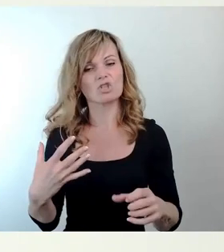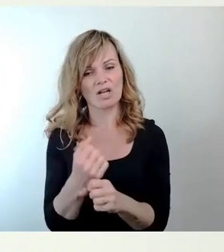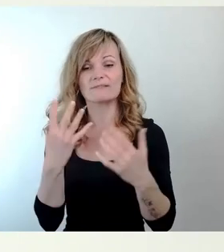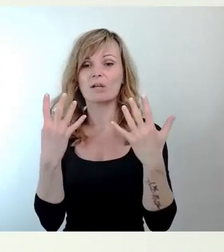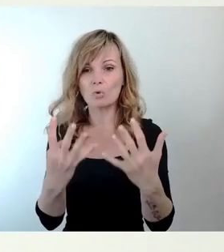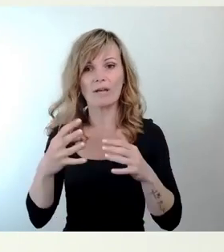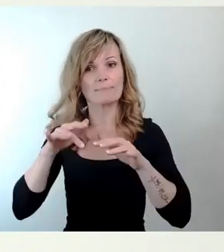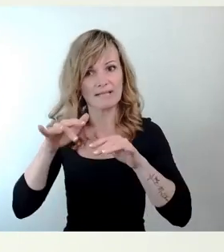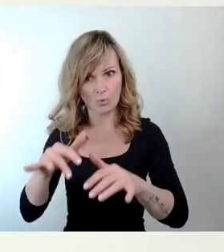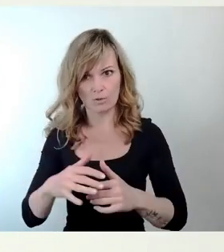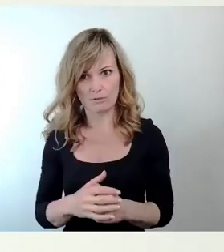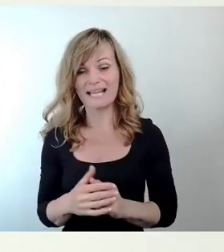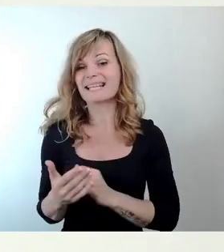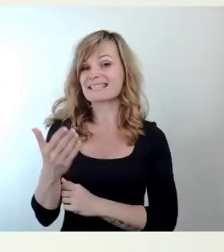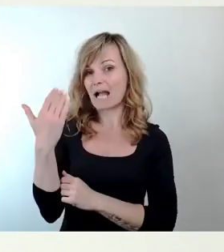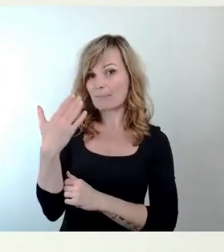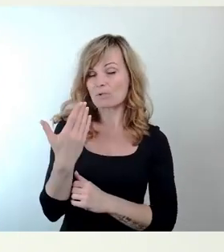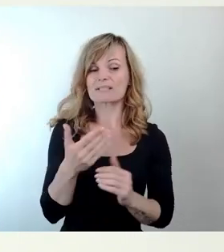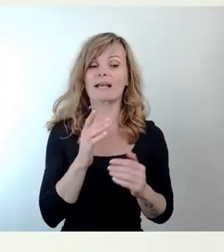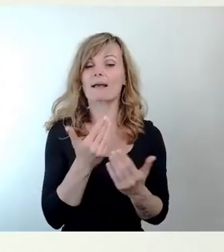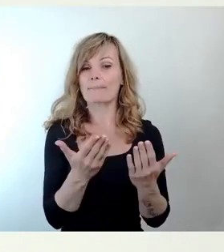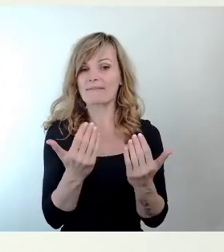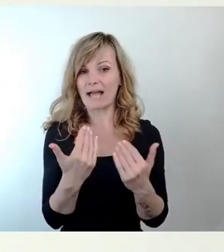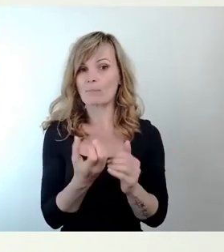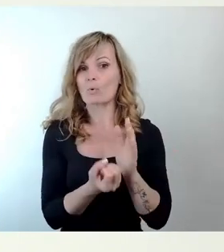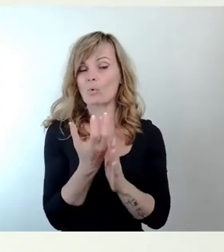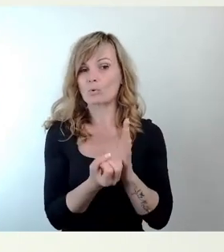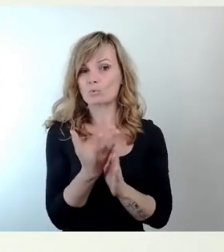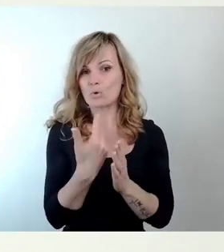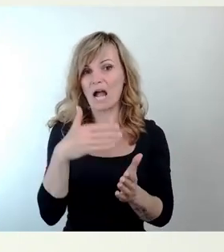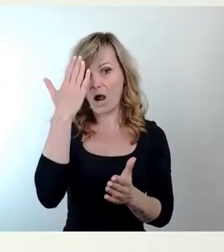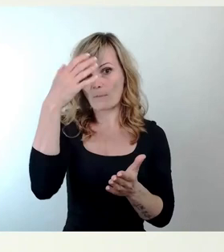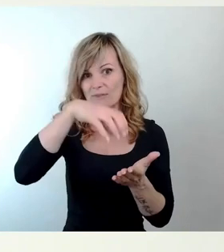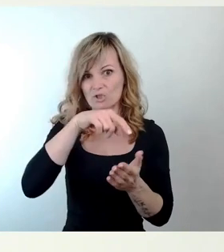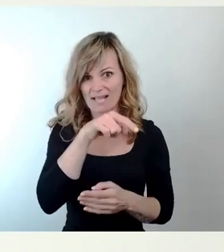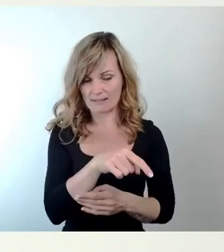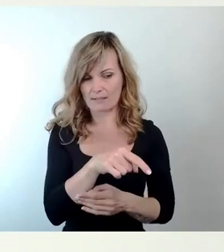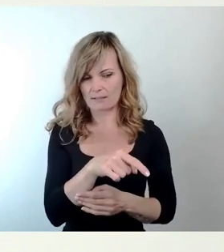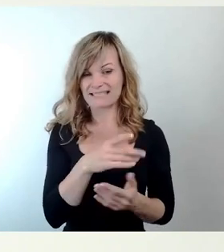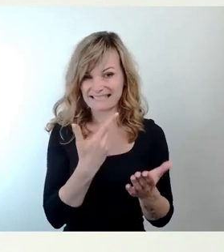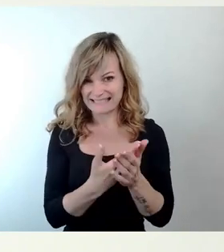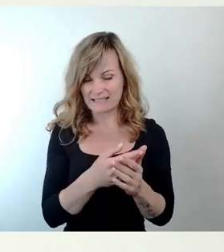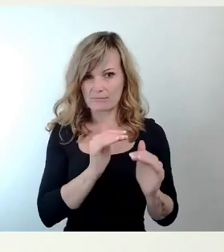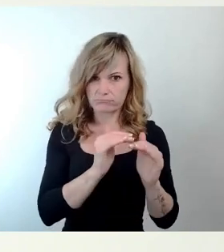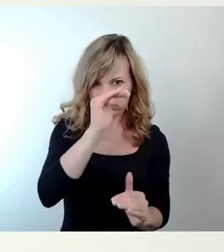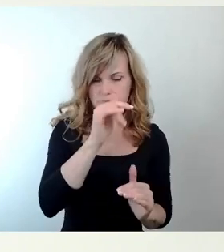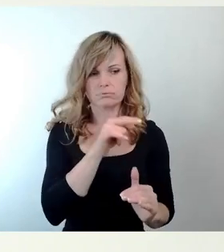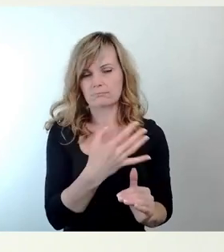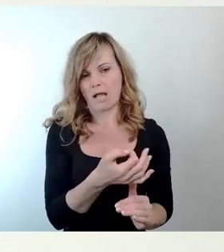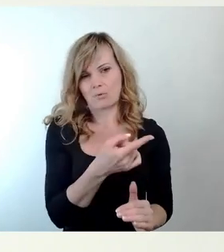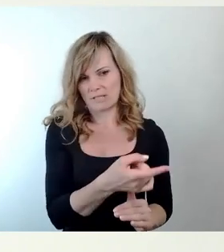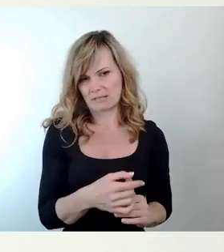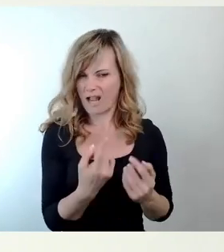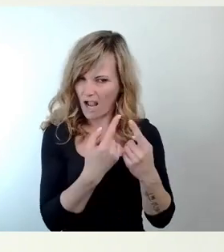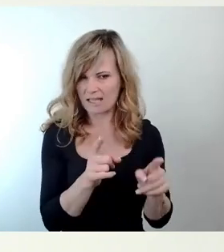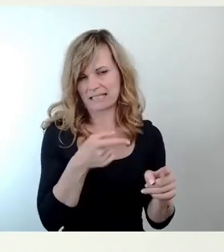diese Beträge, die damals bei der Kulturhauptstadtbewerbung aufgerufen worden sind, brauchen. Das Objekt wird natürlich, weil es größer ist für das Kunsthaus,